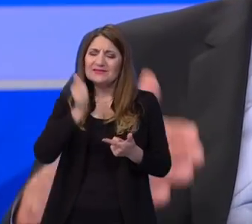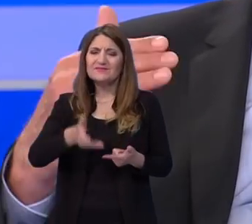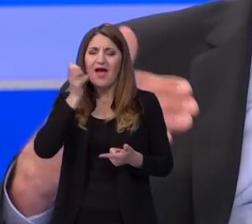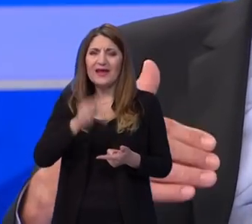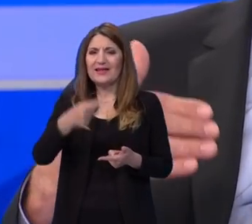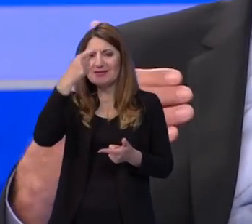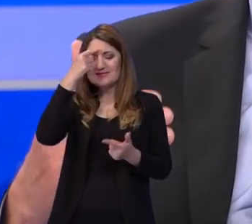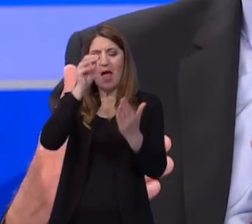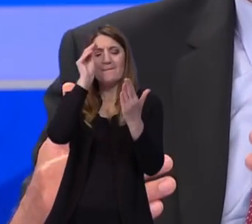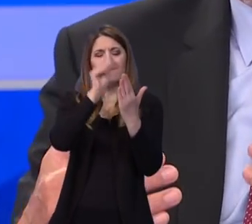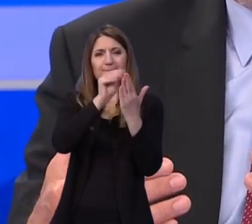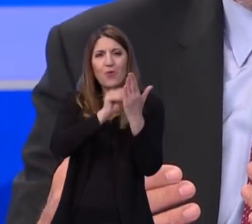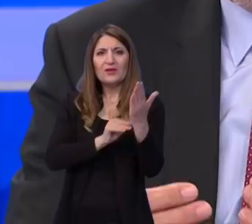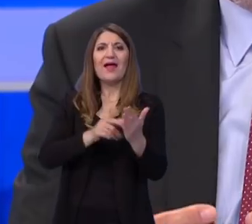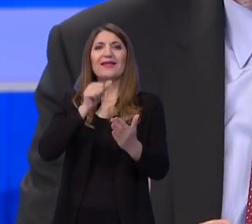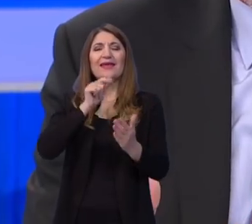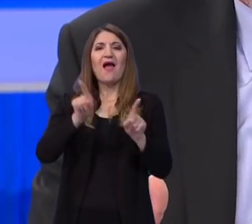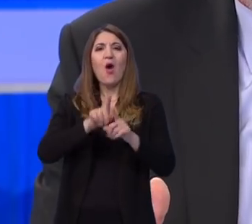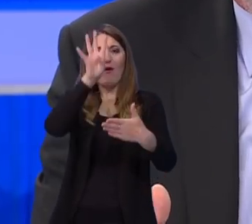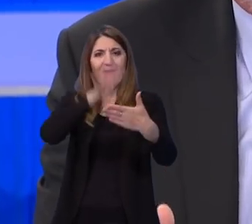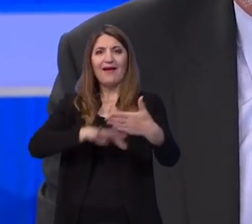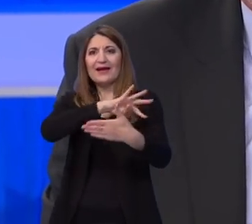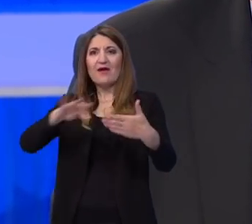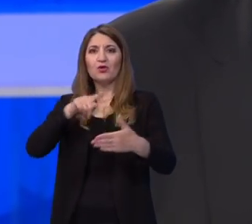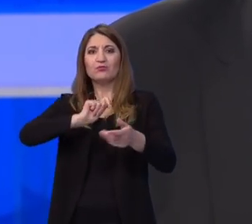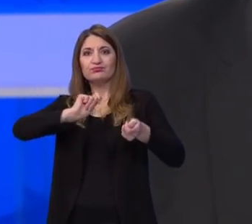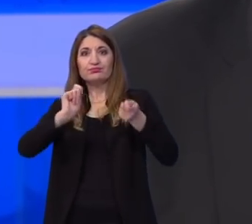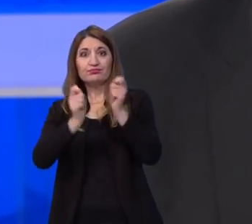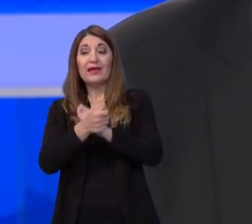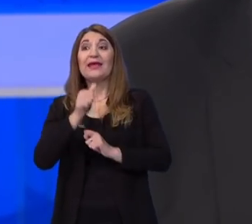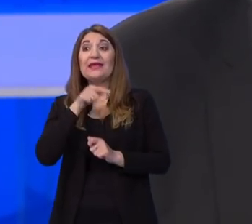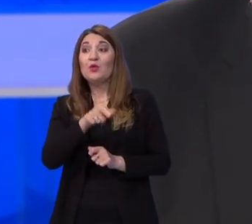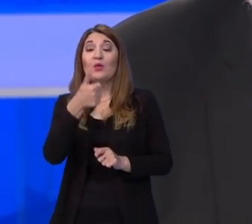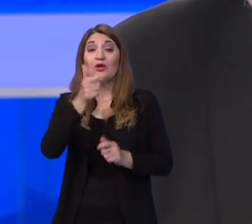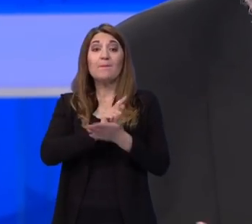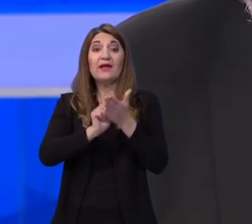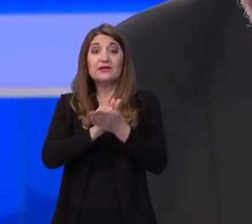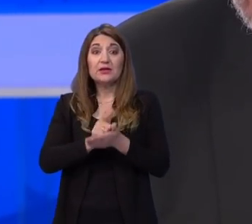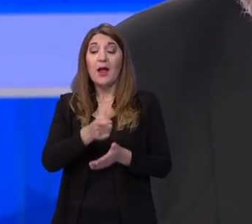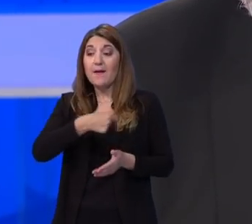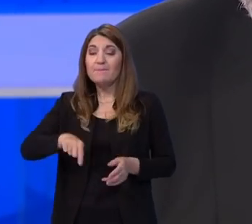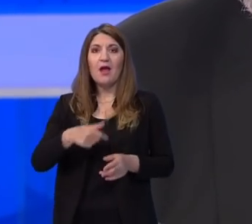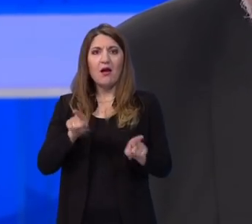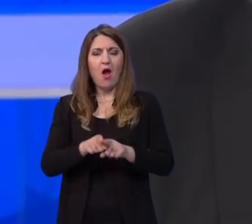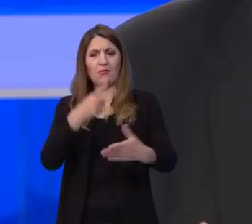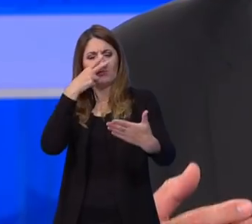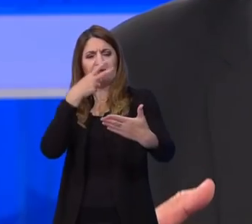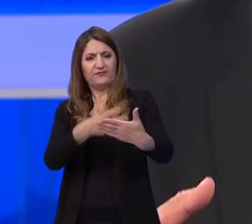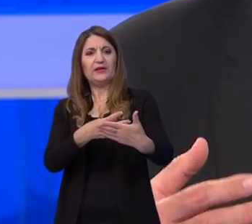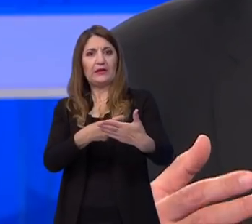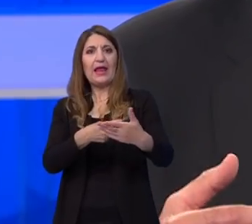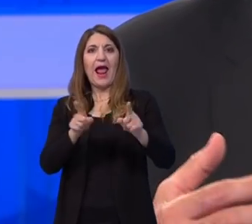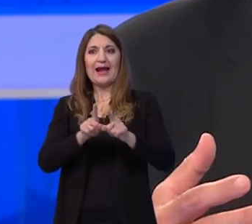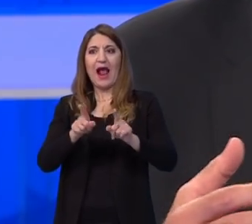podatke i grafikone koje su se mijenjali. Do te mjere da smo mogli u jednom trenutku u stvari čak bi mi vidjeli trend